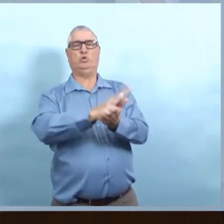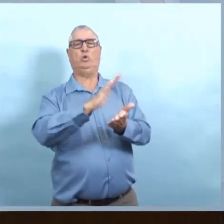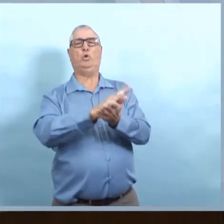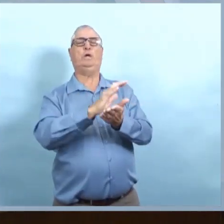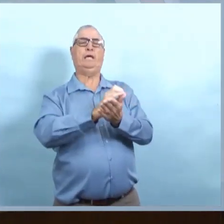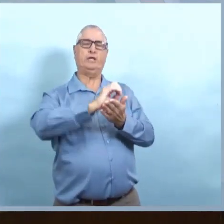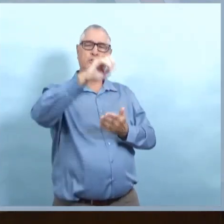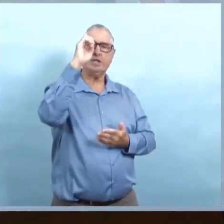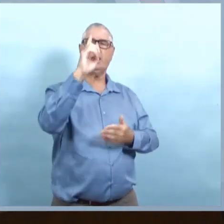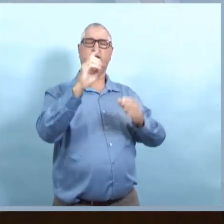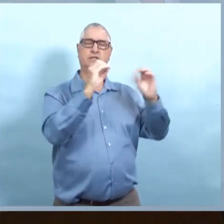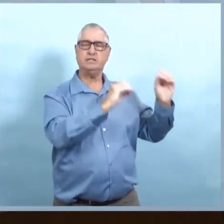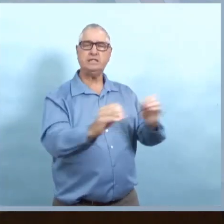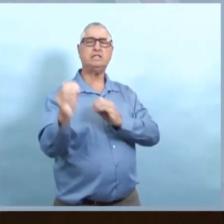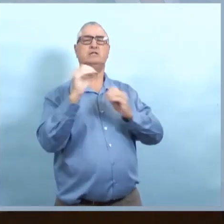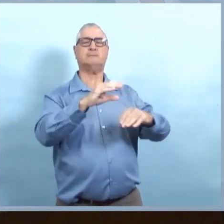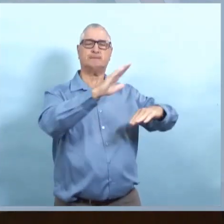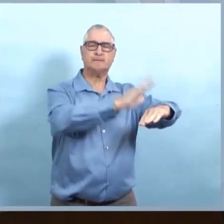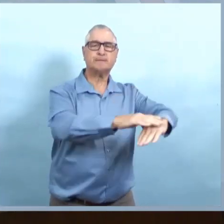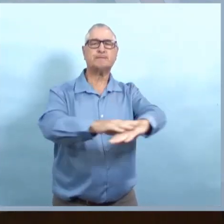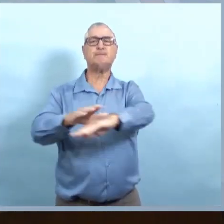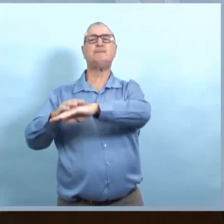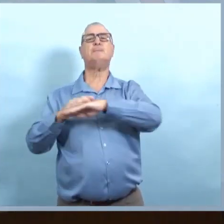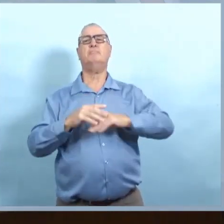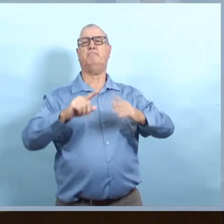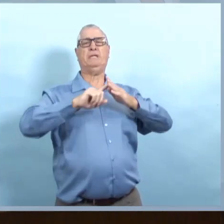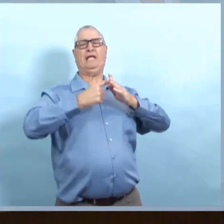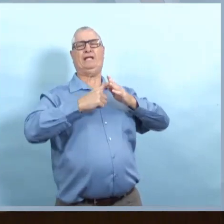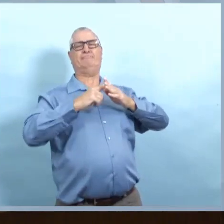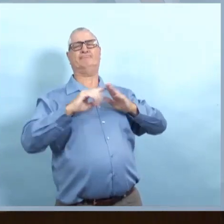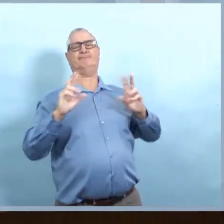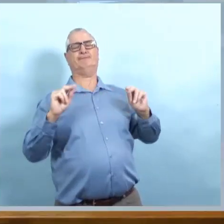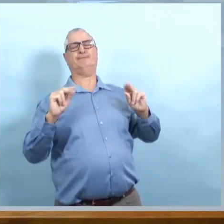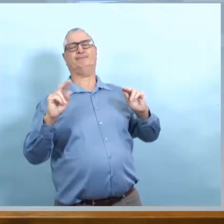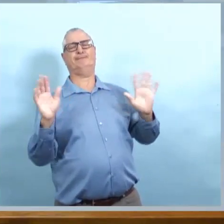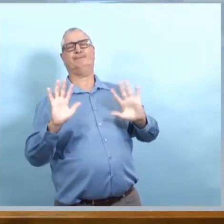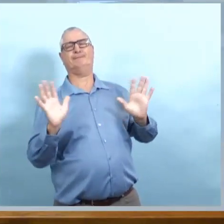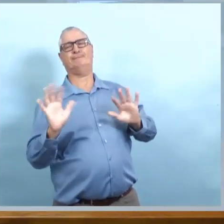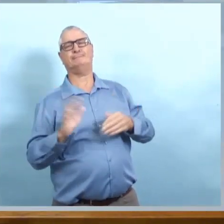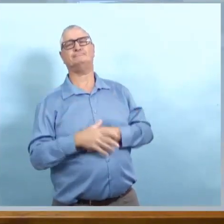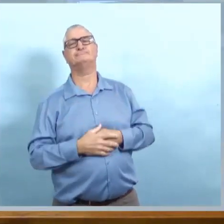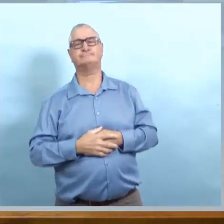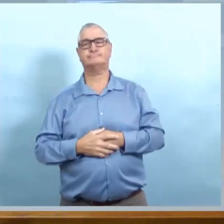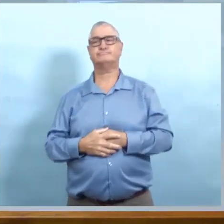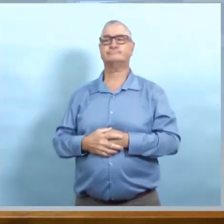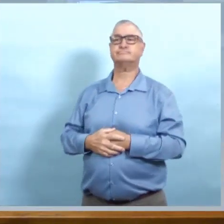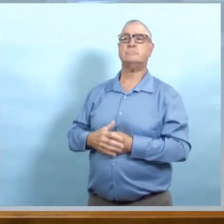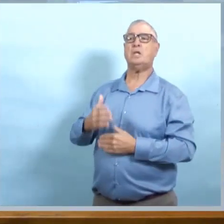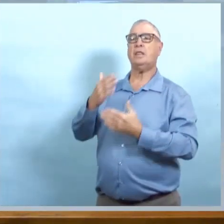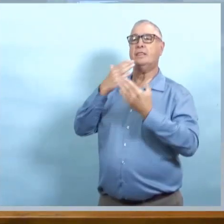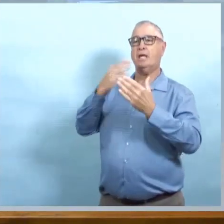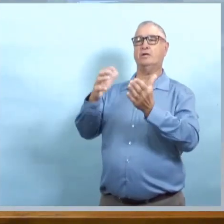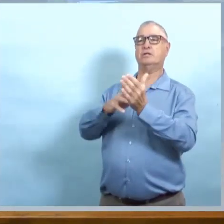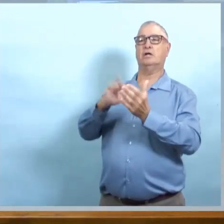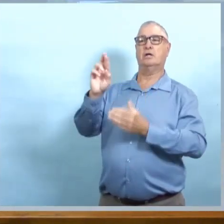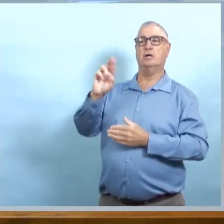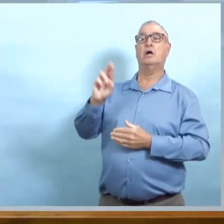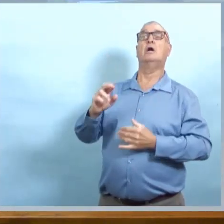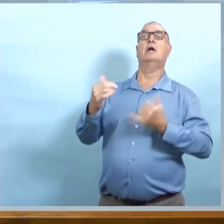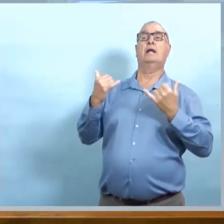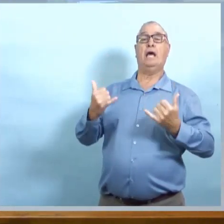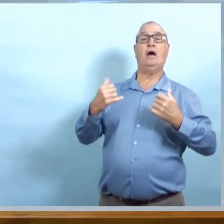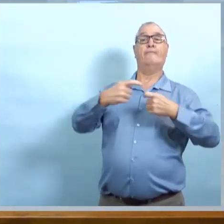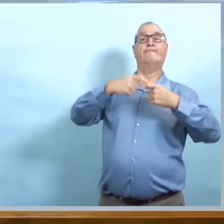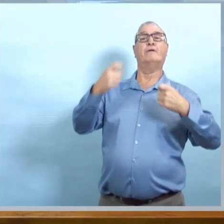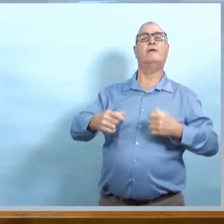Donc, est-ce que la santé publique va examiner ce que les personnes de cinq ans font? Depuis le début, c'est une question d'éducation et de soutien ce